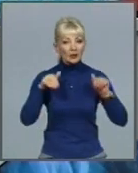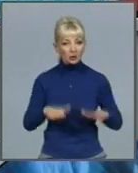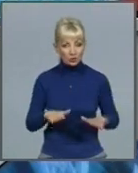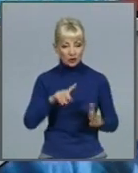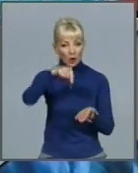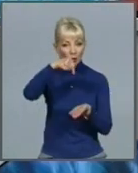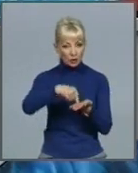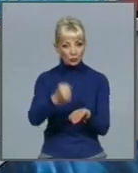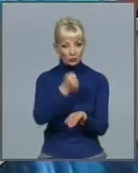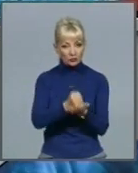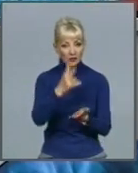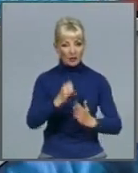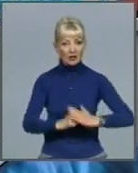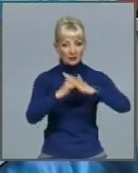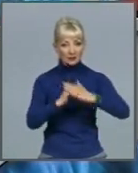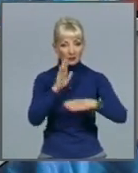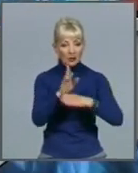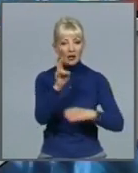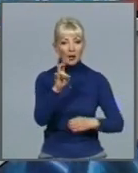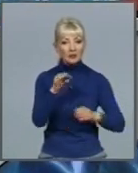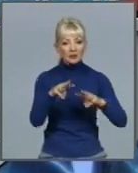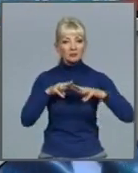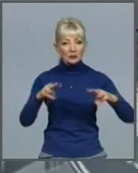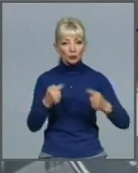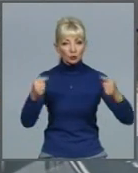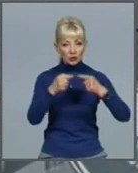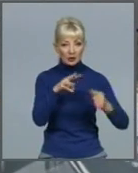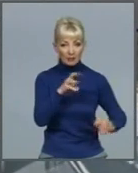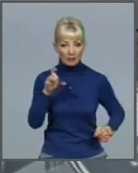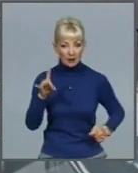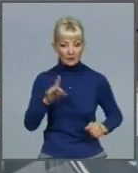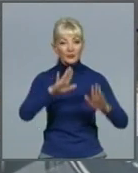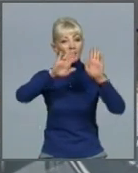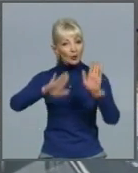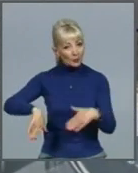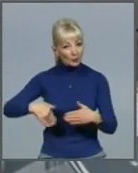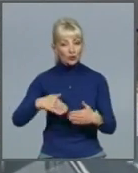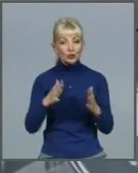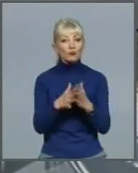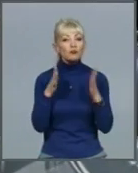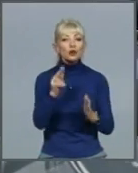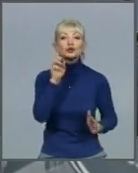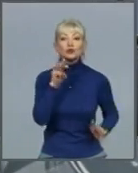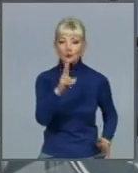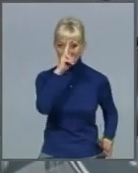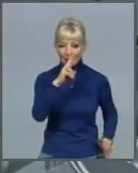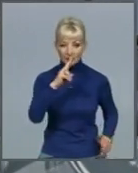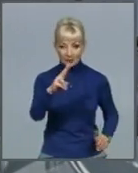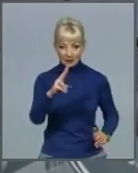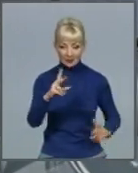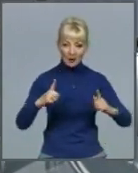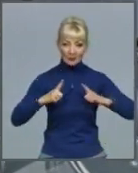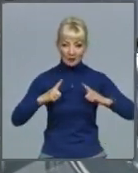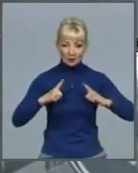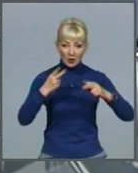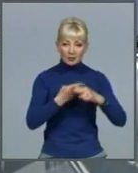підставі постанови Кабінету міністрів, уточнив мер. Після більш ніж двомісячного простою без пасажирів та